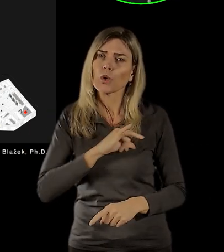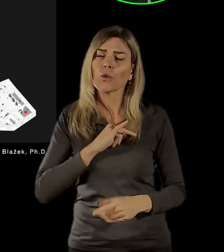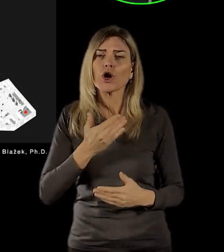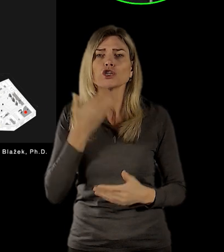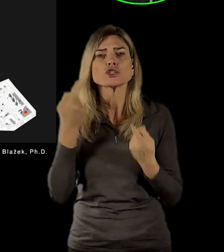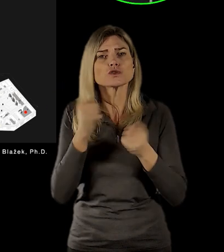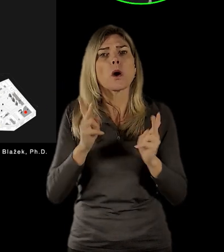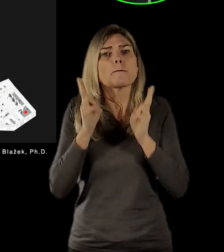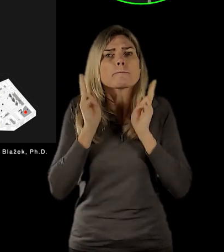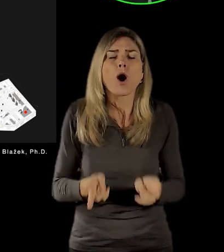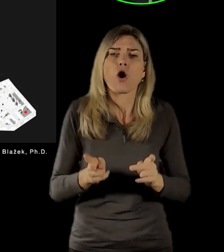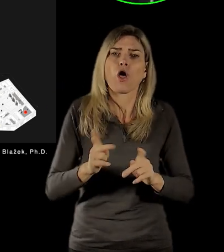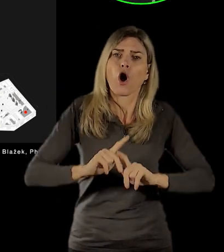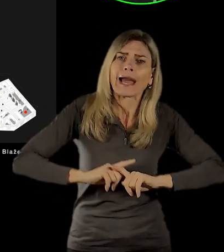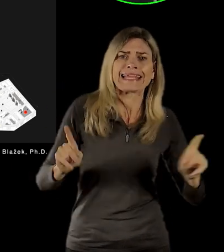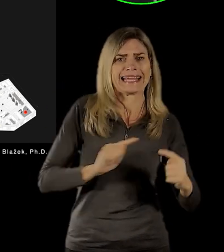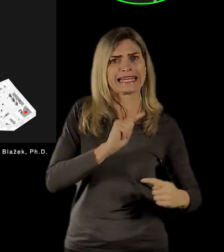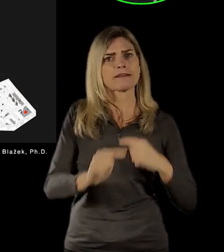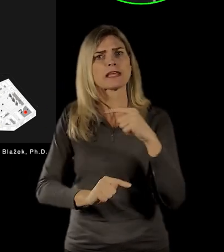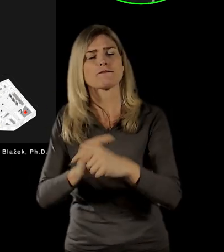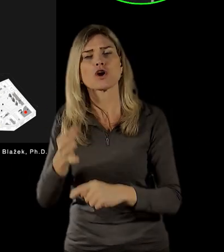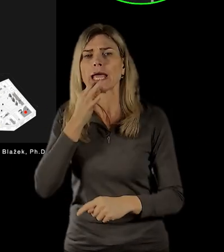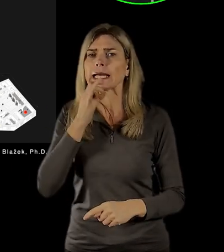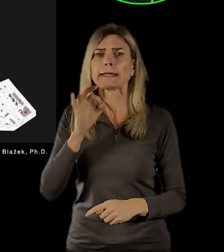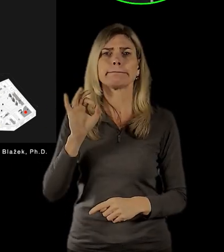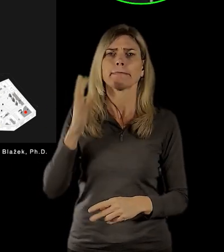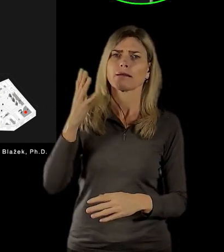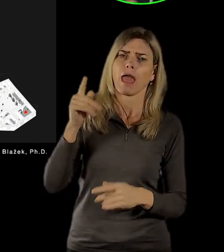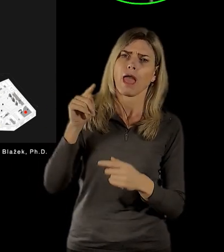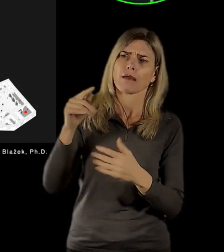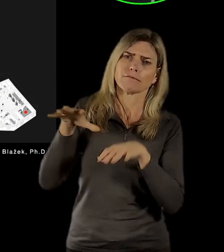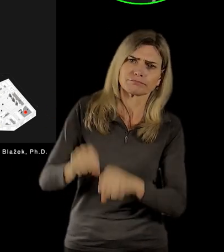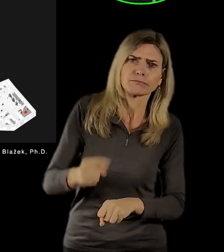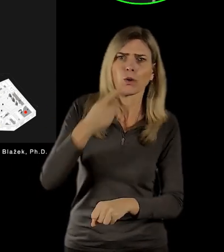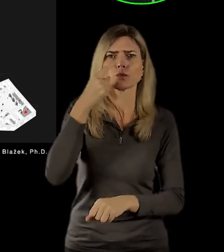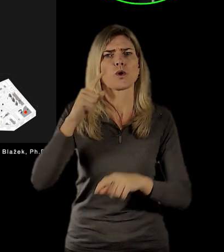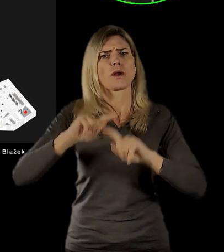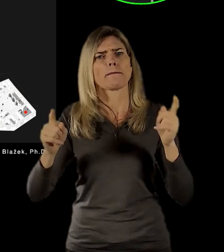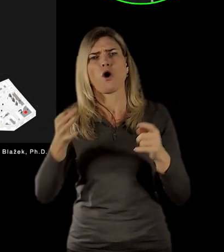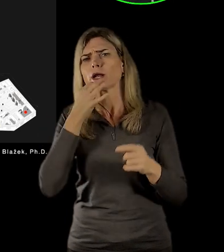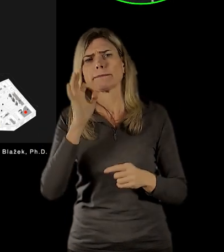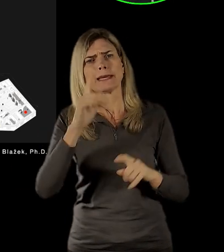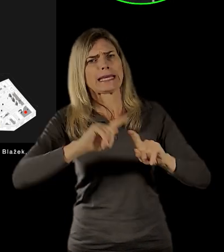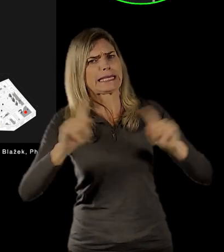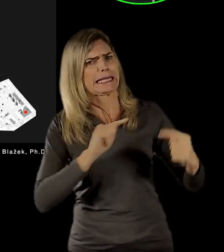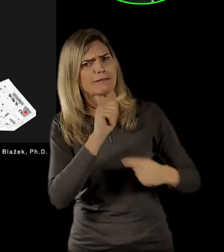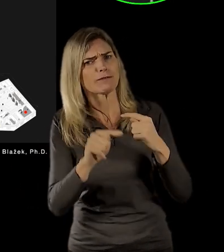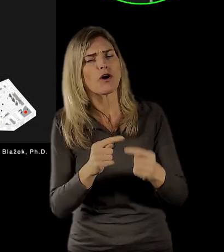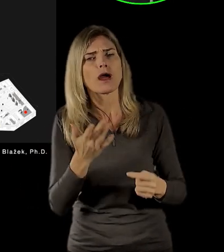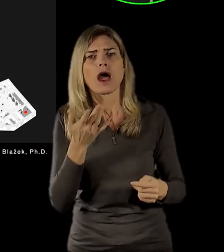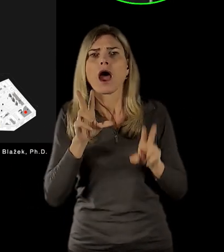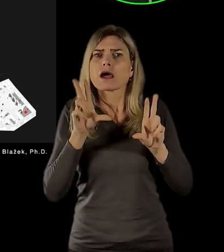vyvíjet, kdyby se stalo to nebo ono. Je to vlastně taková úvodní projekce, která by měla toho návštěvníka také